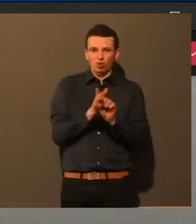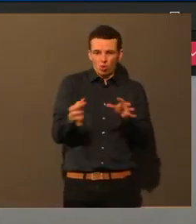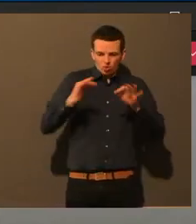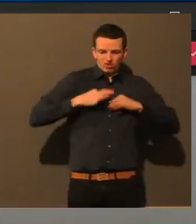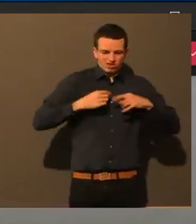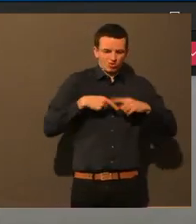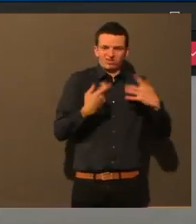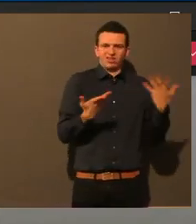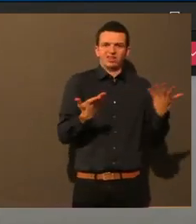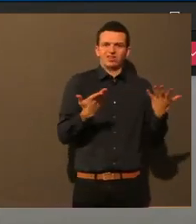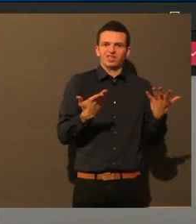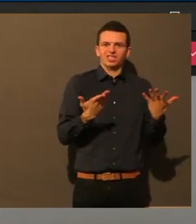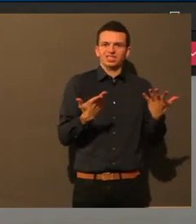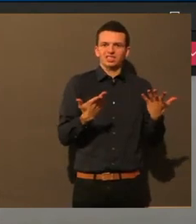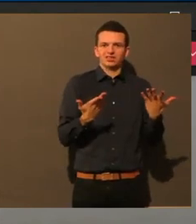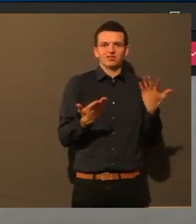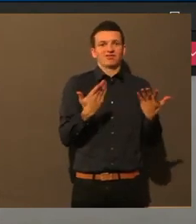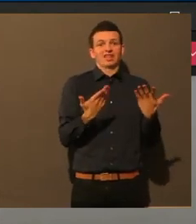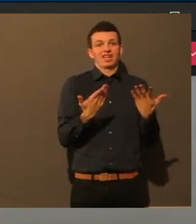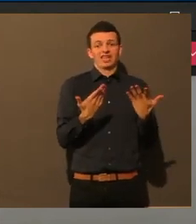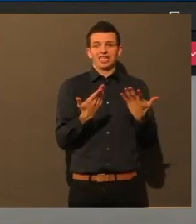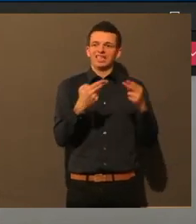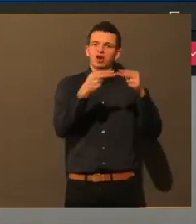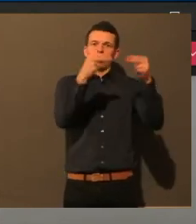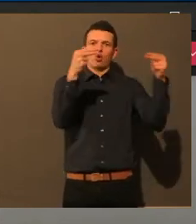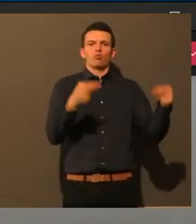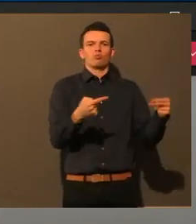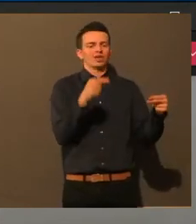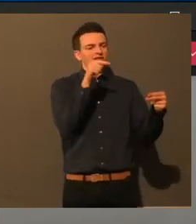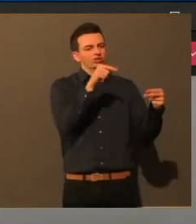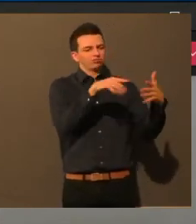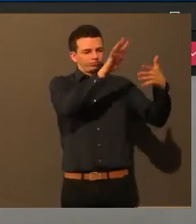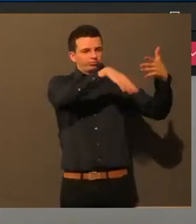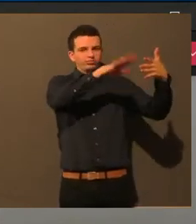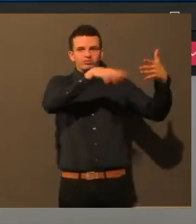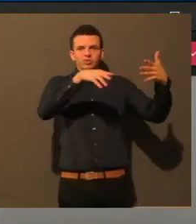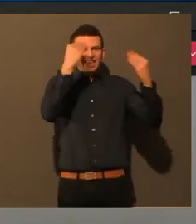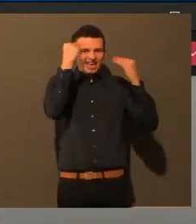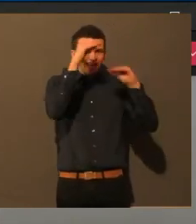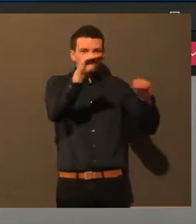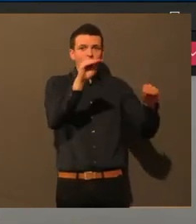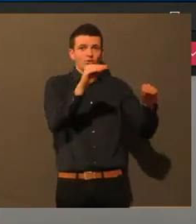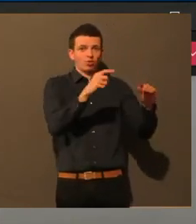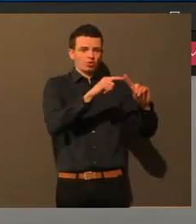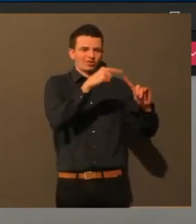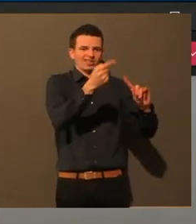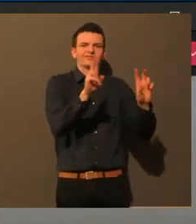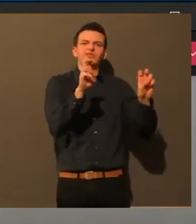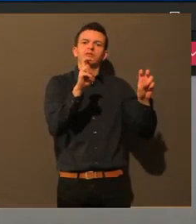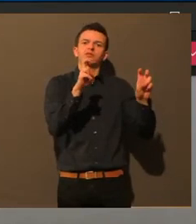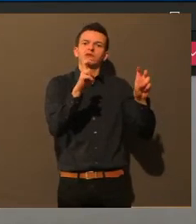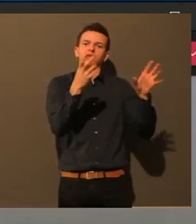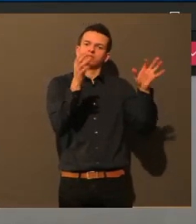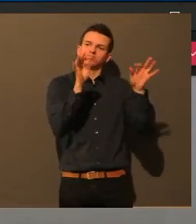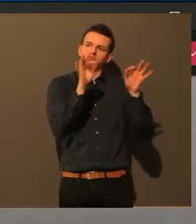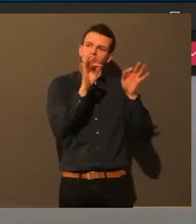hey, du bist positiv getestet. Ich weiß nicht, was mache ich denn dann? Also da